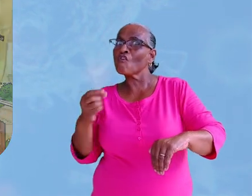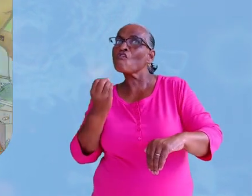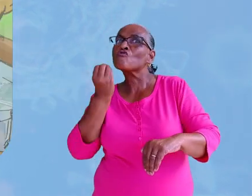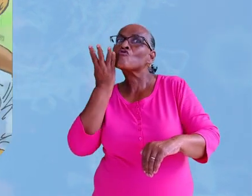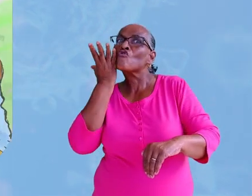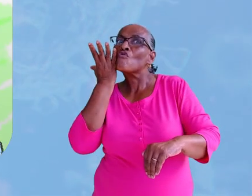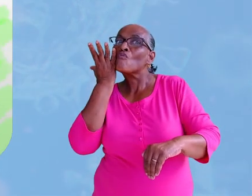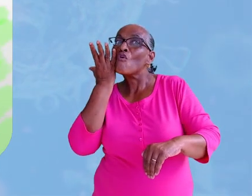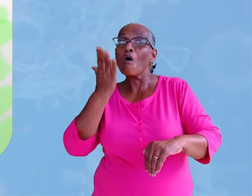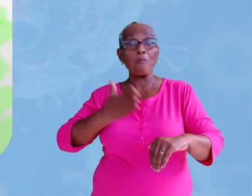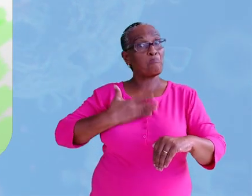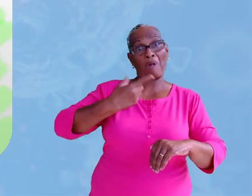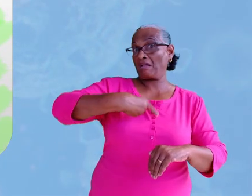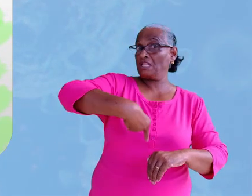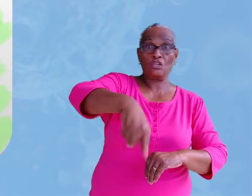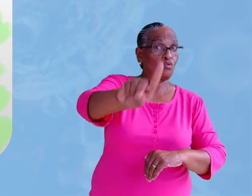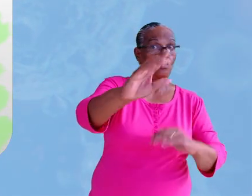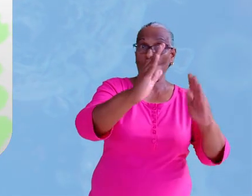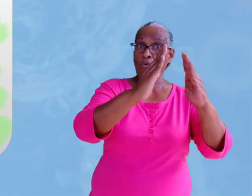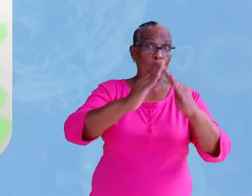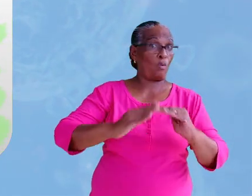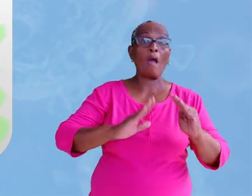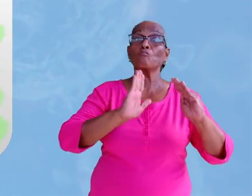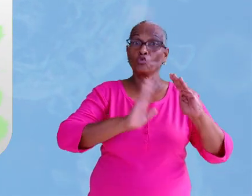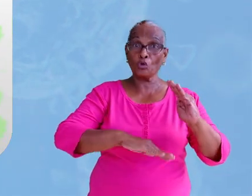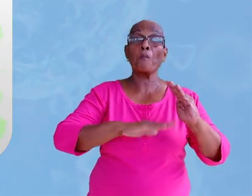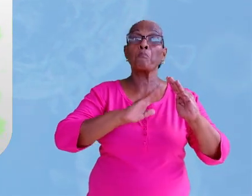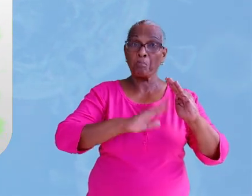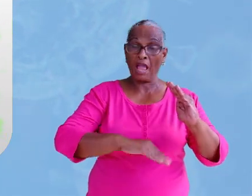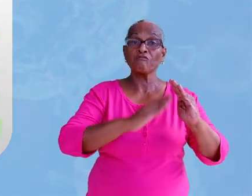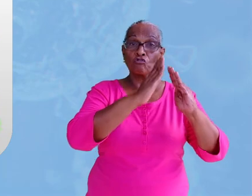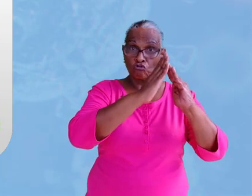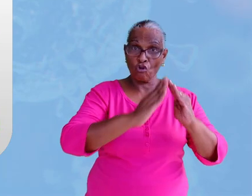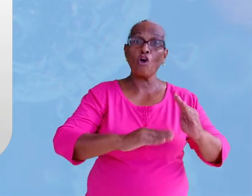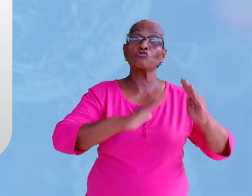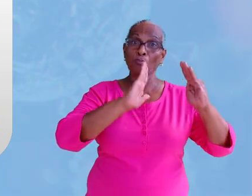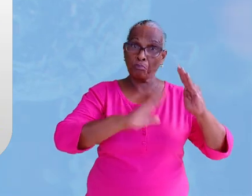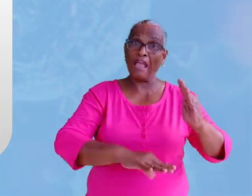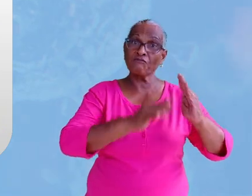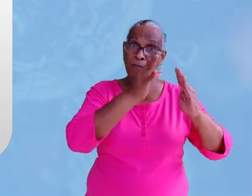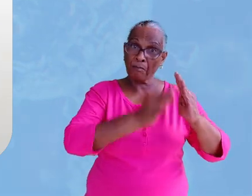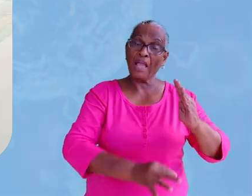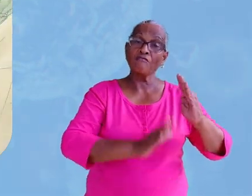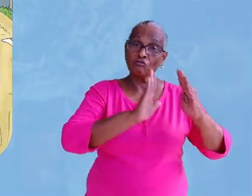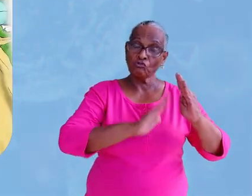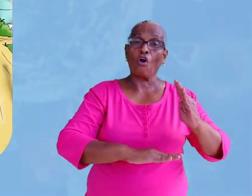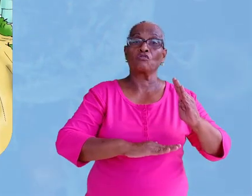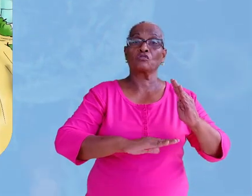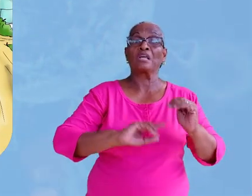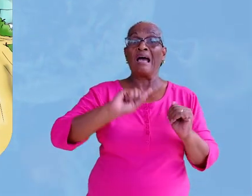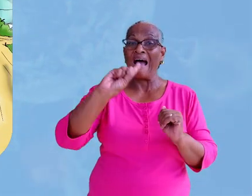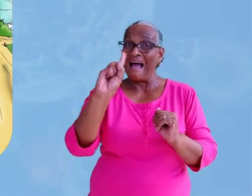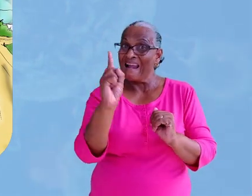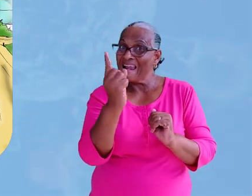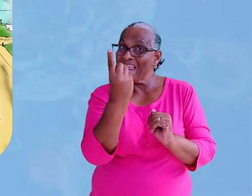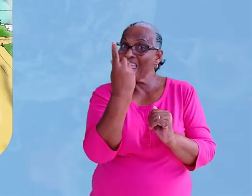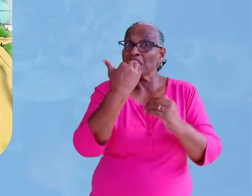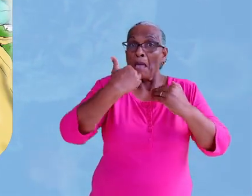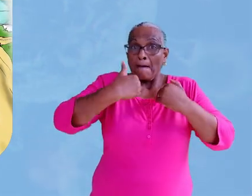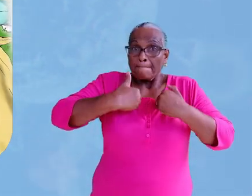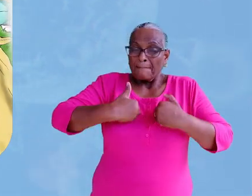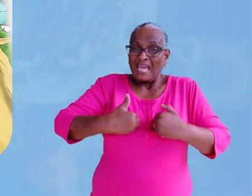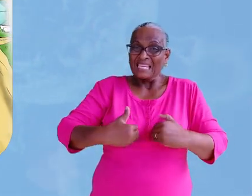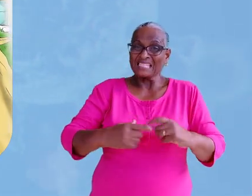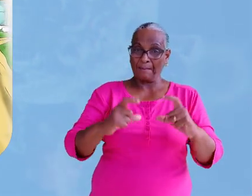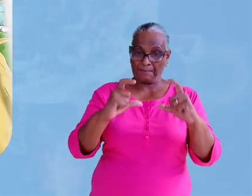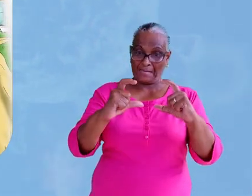niet meer uit huis mag gaan je bent dus verplicht om thuis te blijven alleen mensen